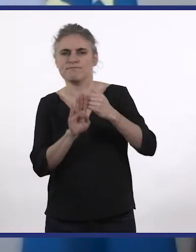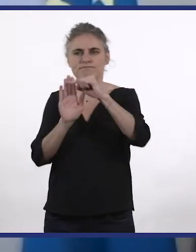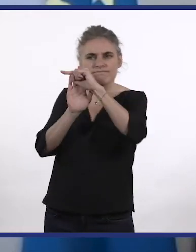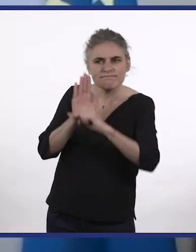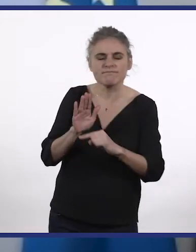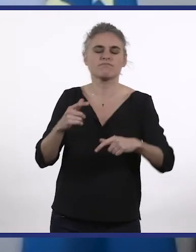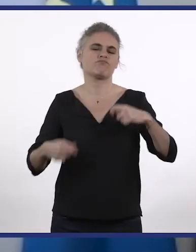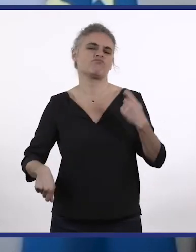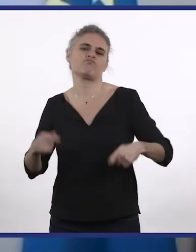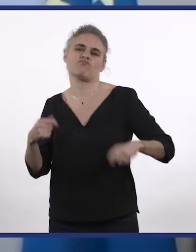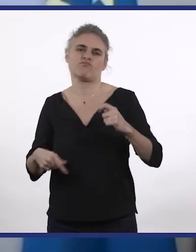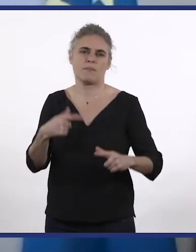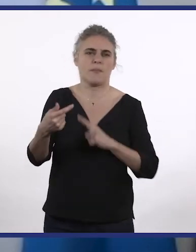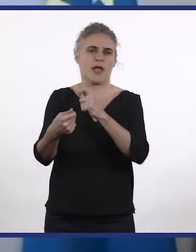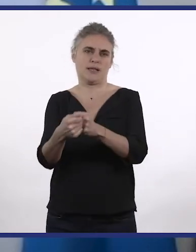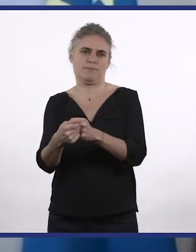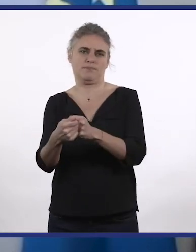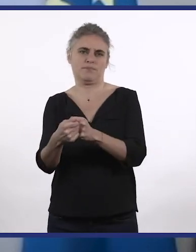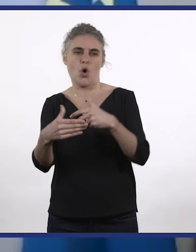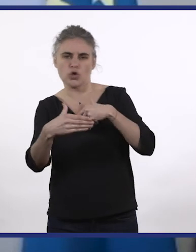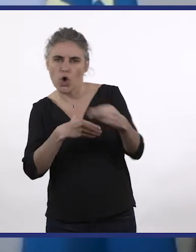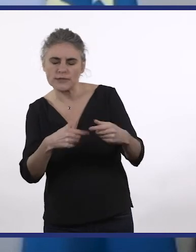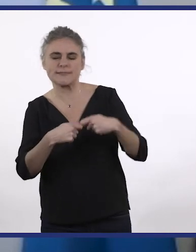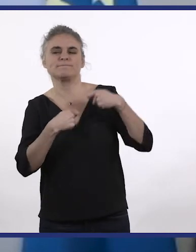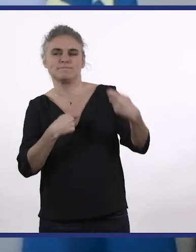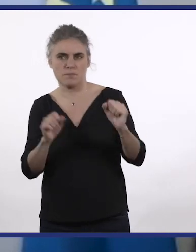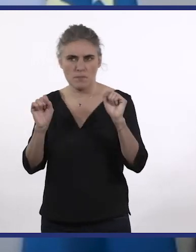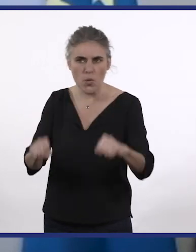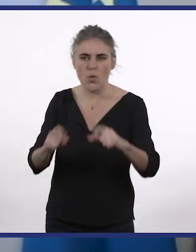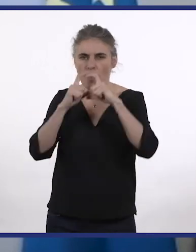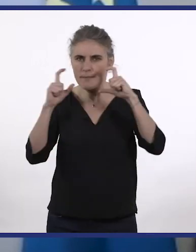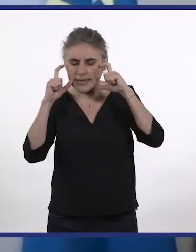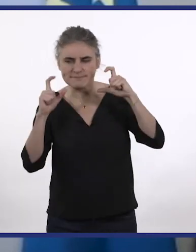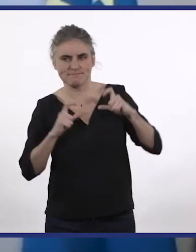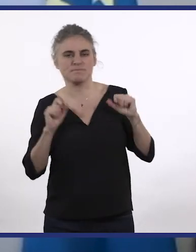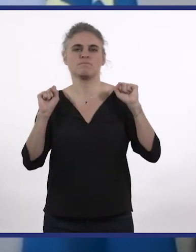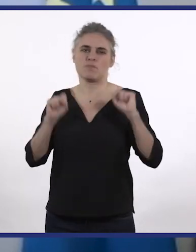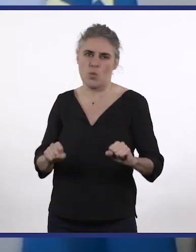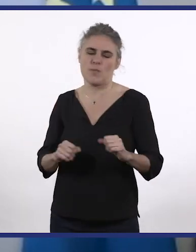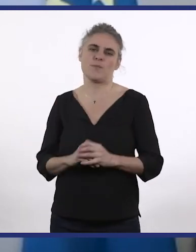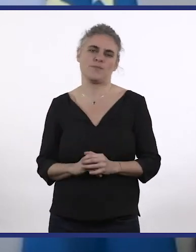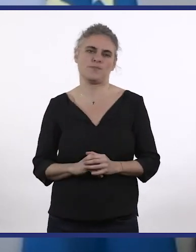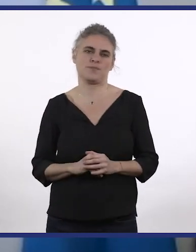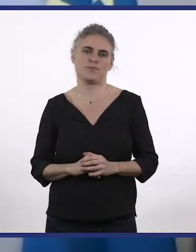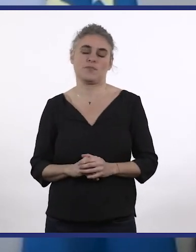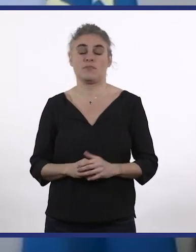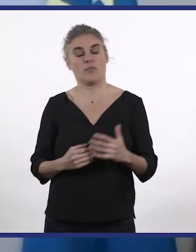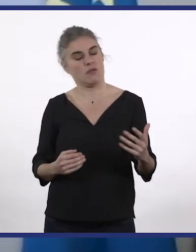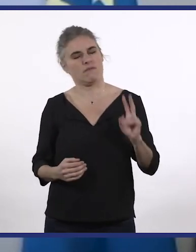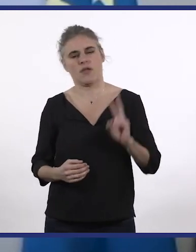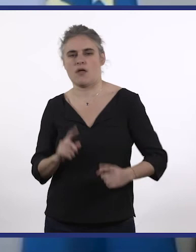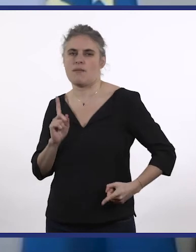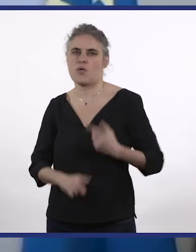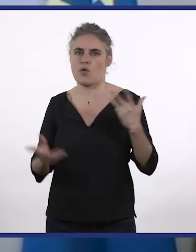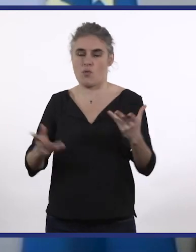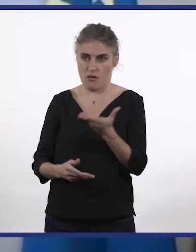au long de la crise qu'ils puissent bénéficier des souplesses nécessaires, dérogation de sortie, dérogation du port de masque. Surtout, nous avons tout